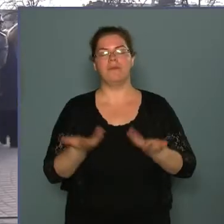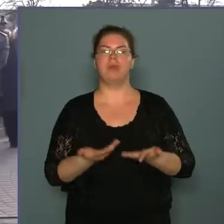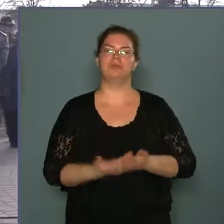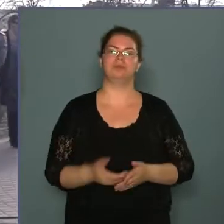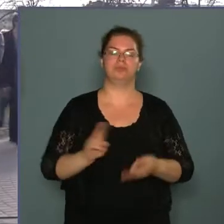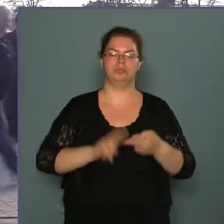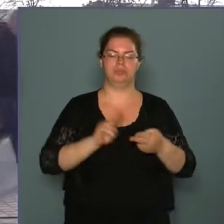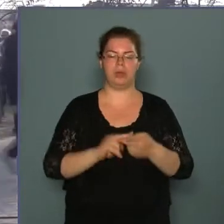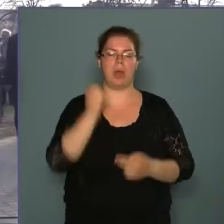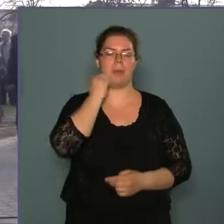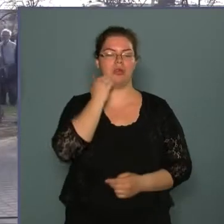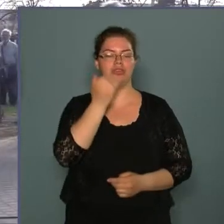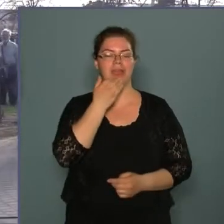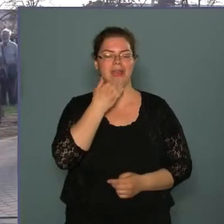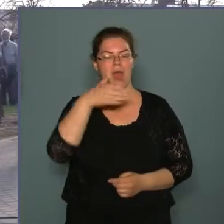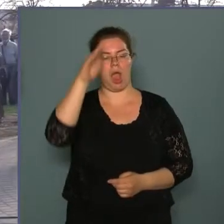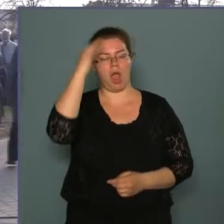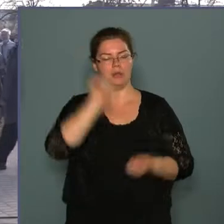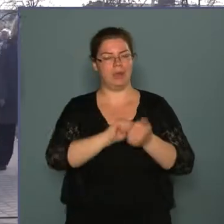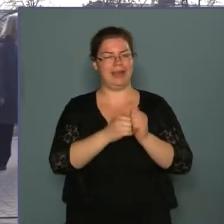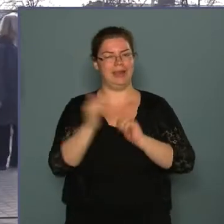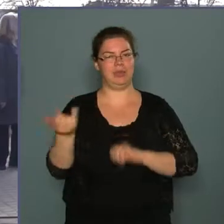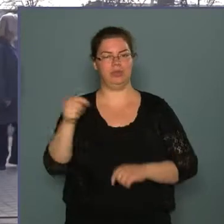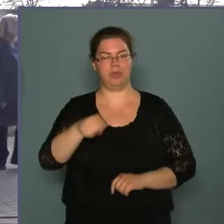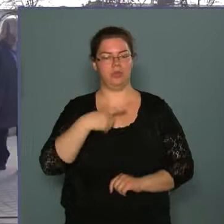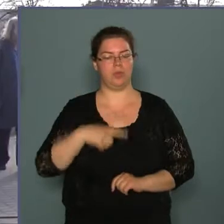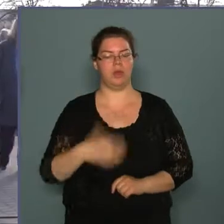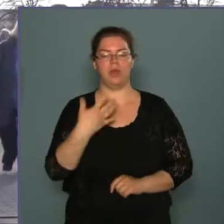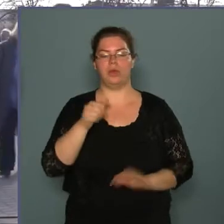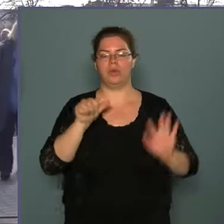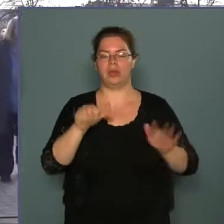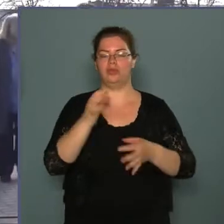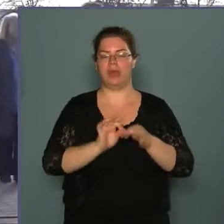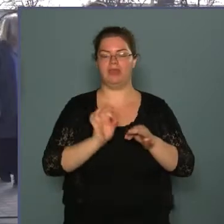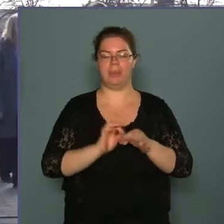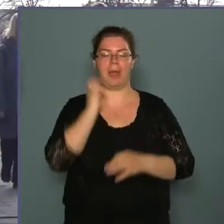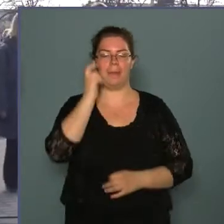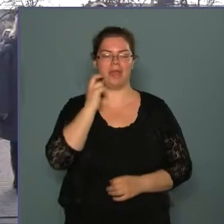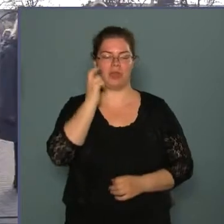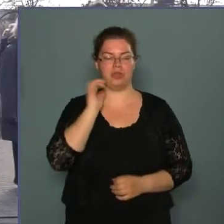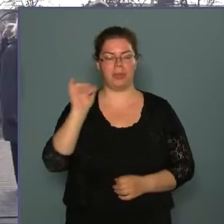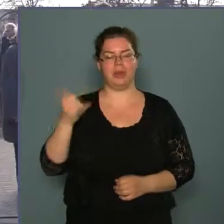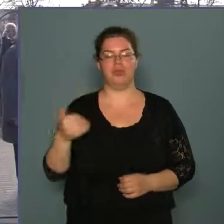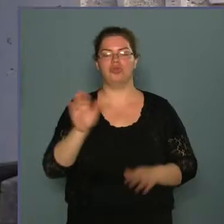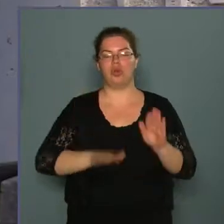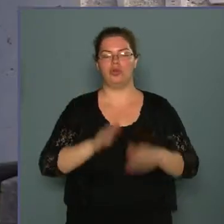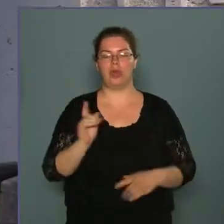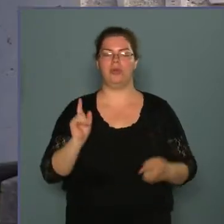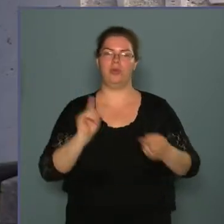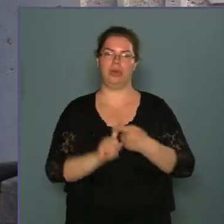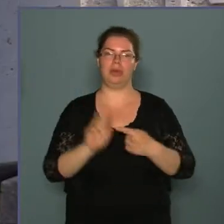jelen volt dr. Marosi Endre hat történész is, aki az 1956-os események pesterzsébeti és soroksári